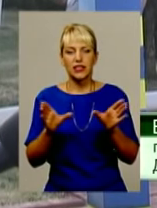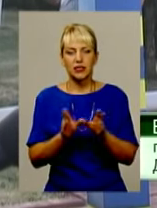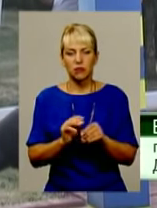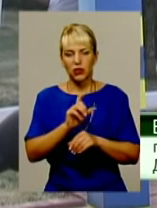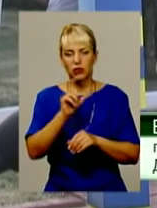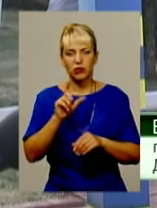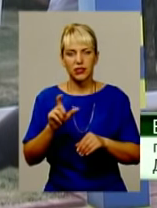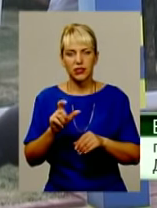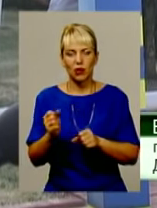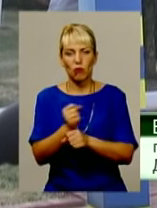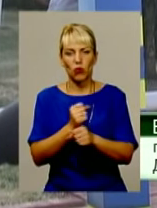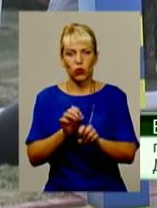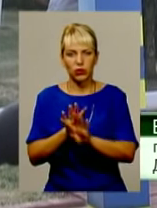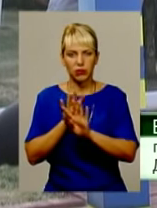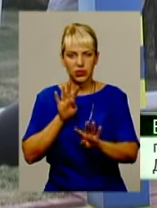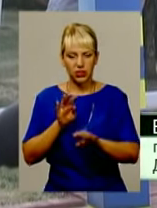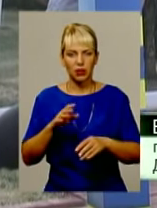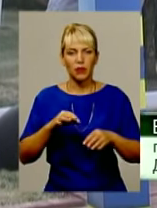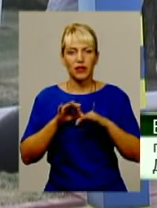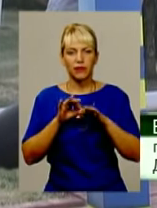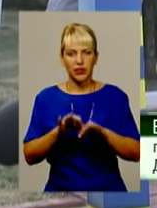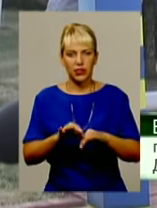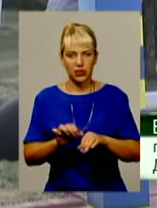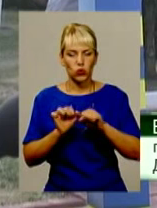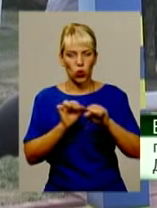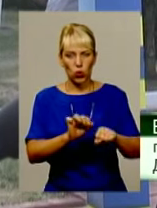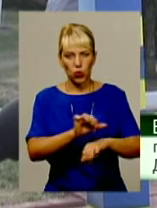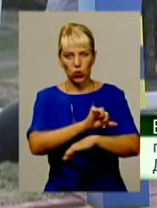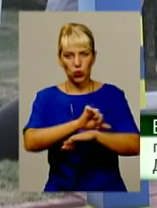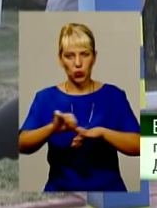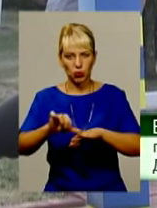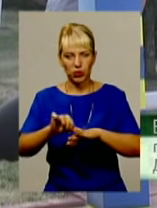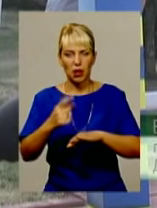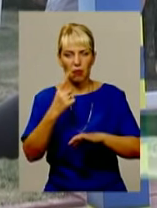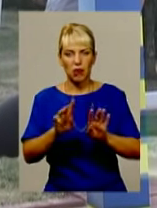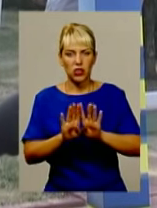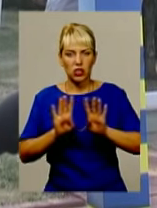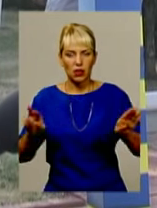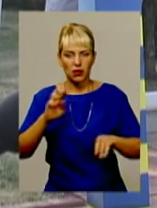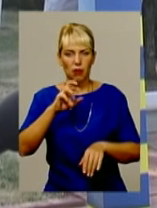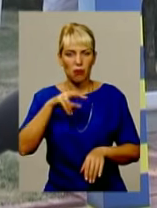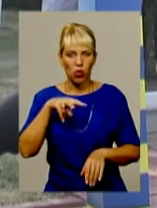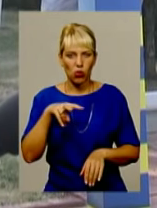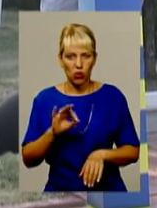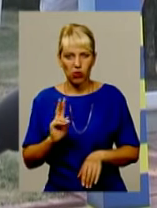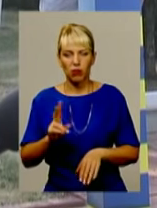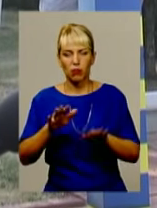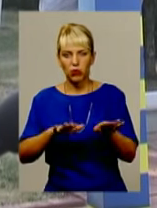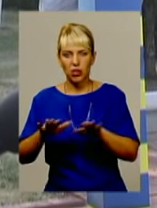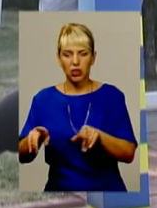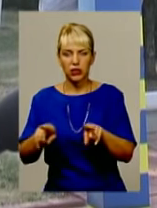завдання як на лінії фронта, як її називають, на першій лінії на блокпостах, так і на другій,